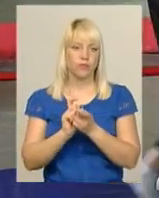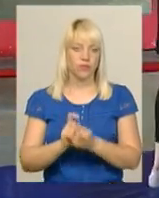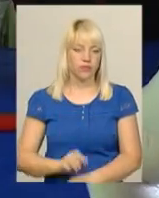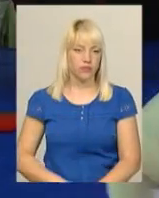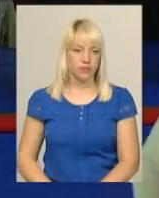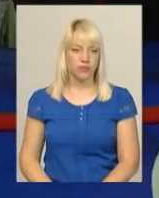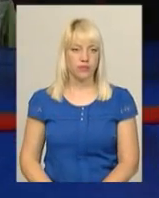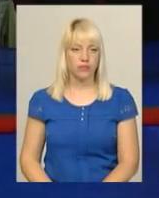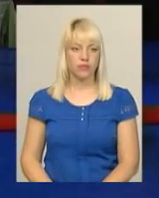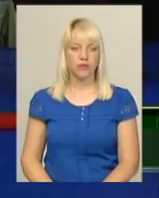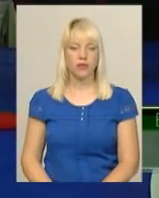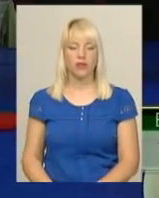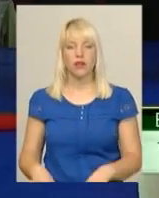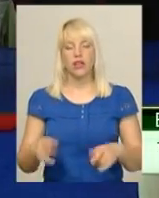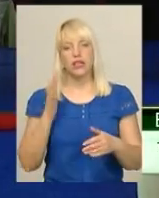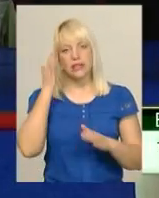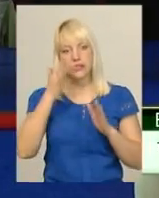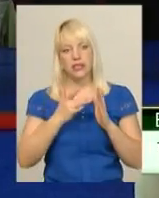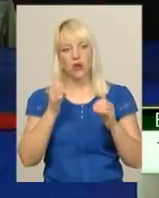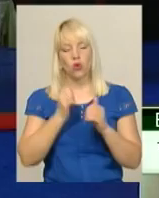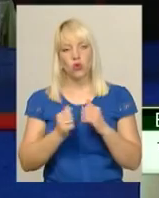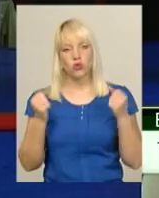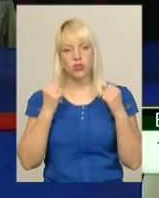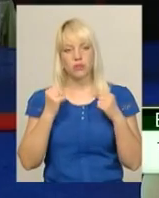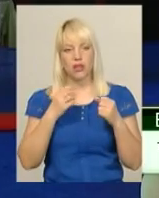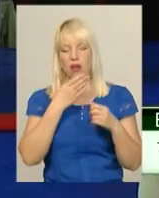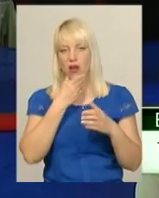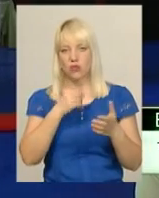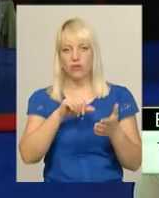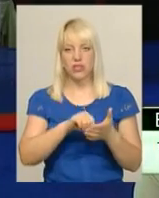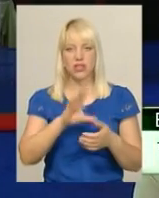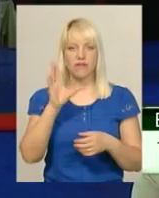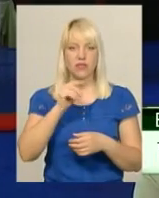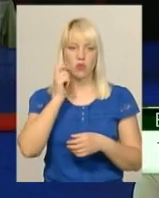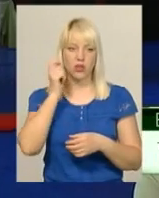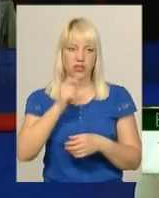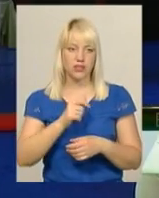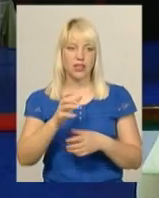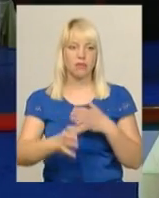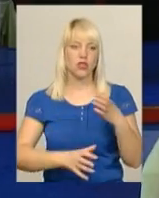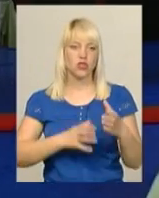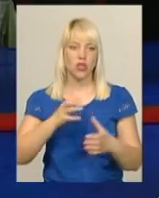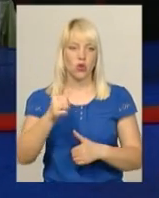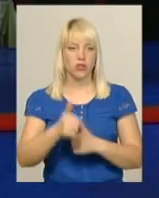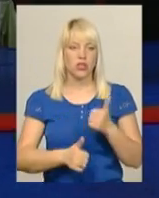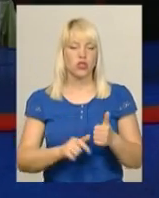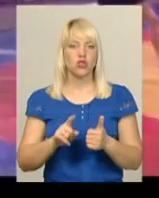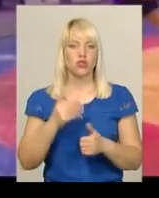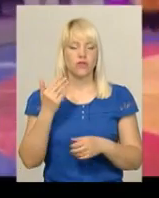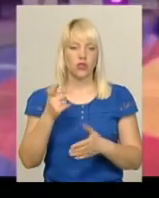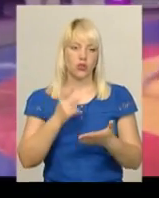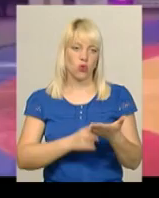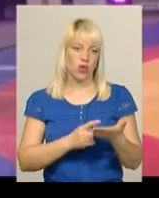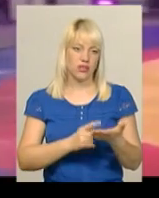Ціль кожного спортсмена – гарно виступити на всеукраїнських і міжнародних змаганнях, що вони доказали.